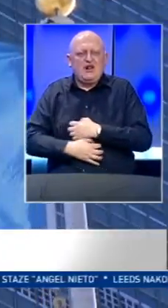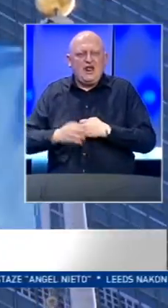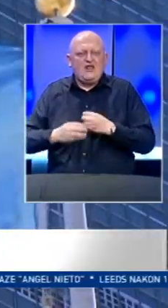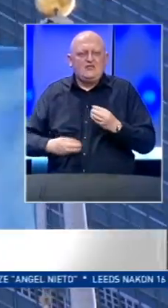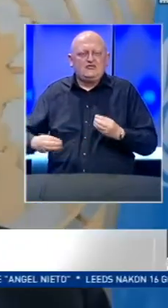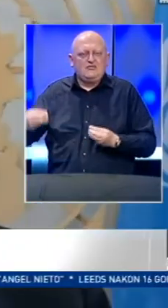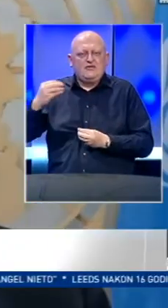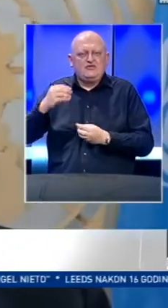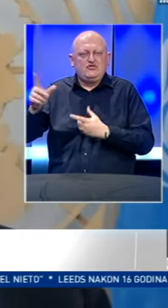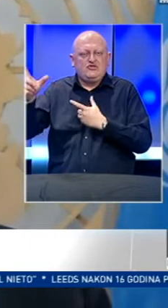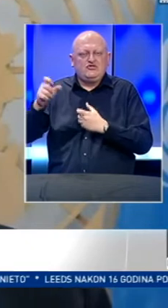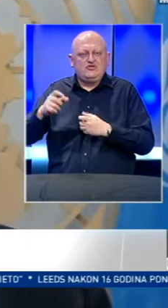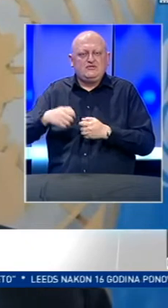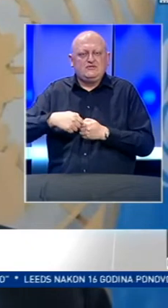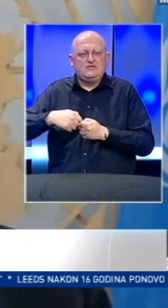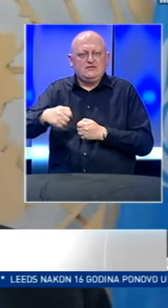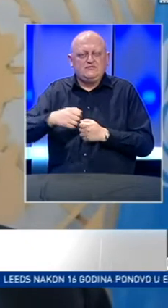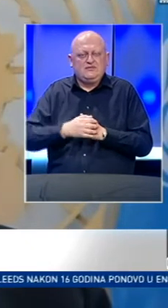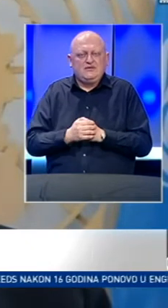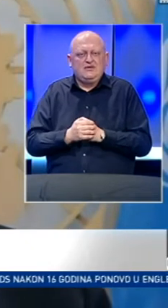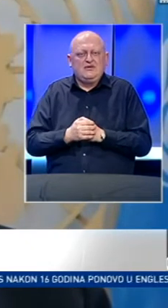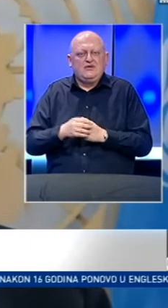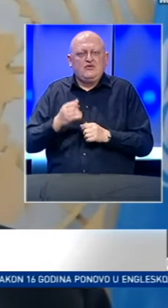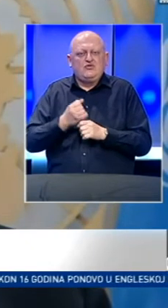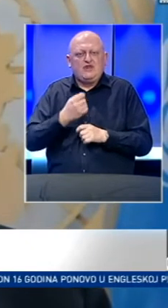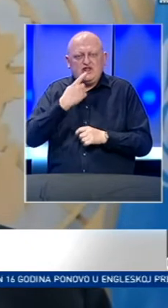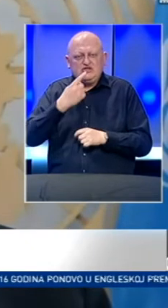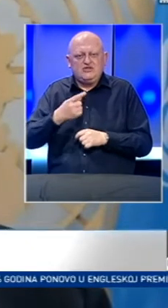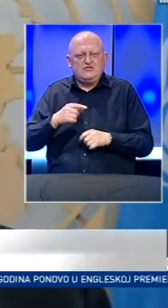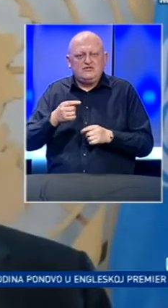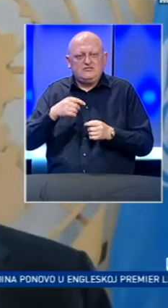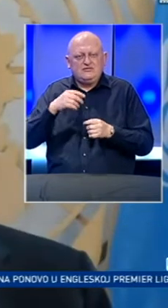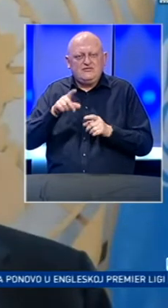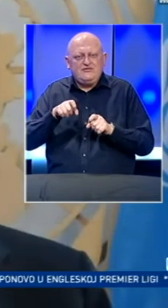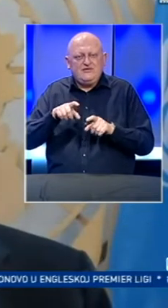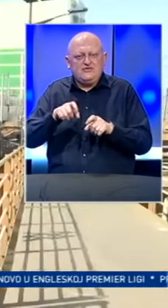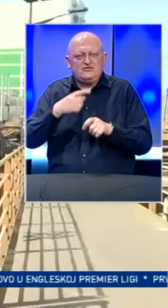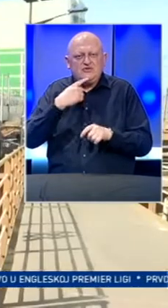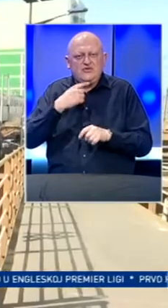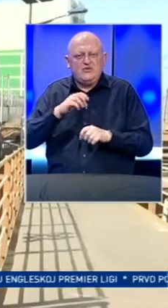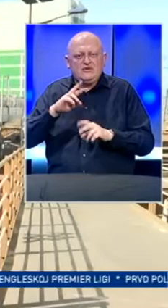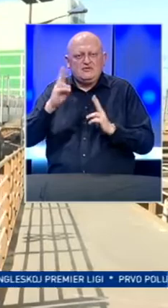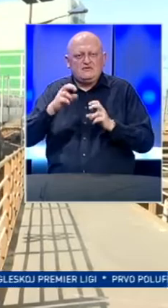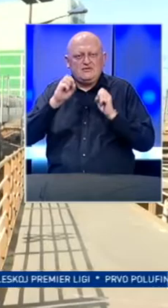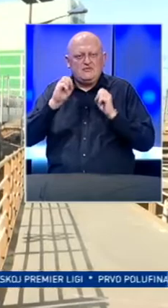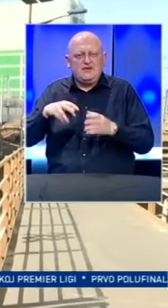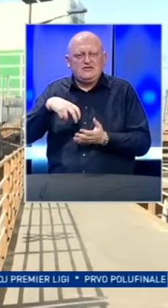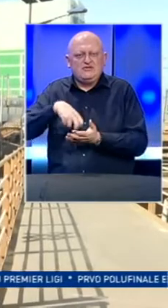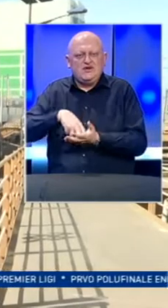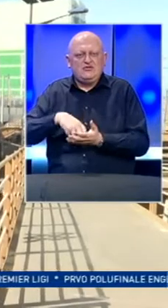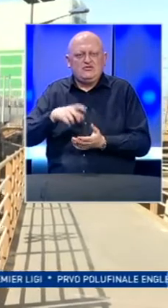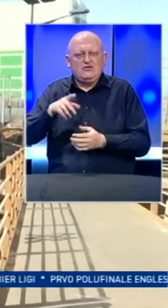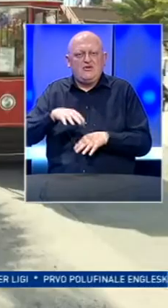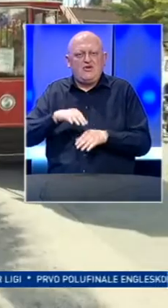a glad može porasti do povijesnih razmjera. Guterres je rekao da mikroskopski virus koji je svijet bacio na koljena